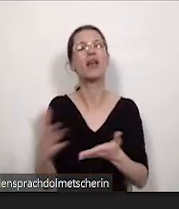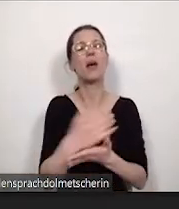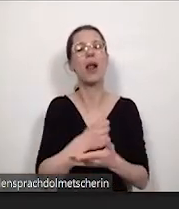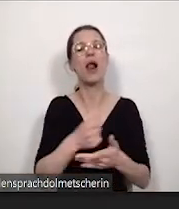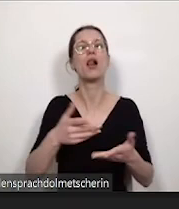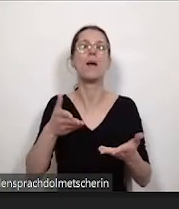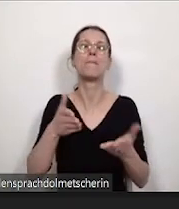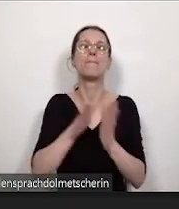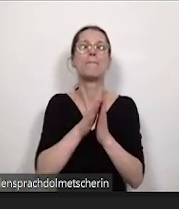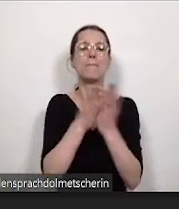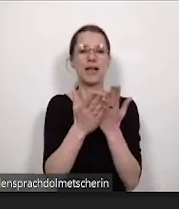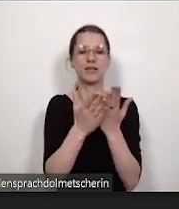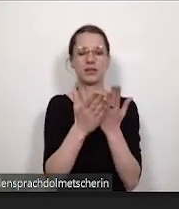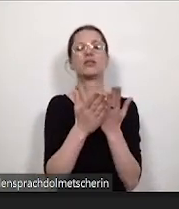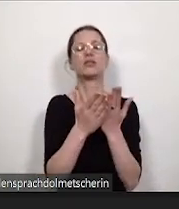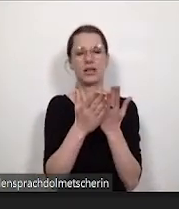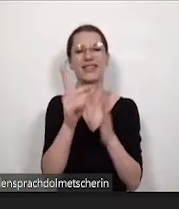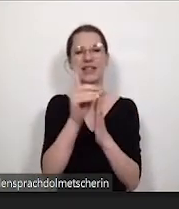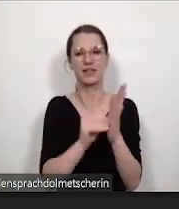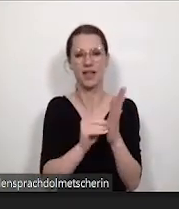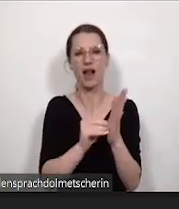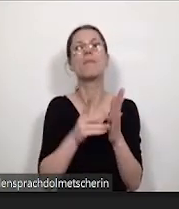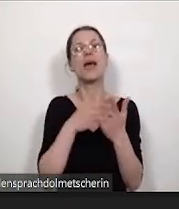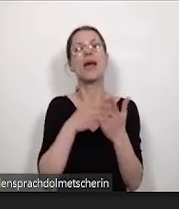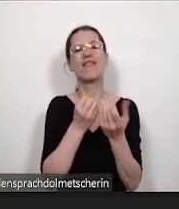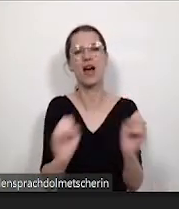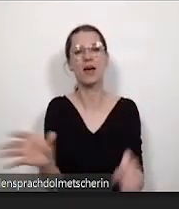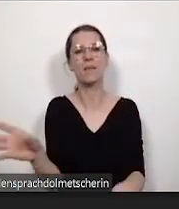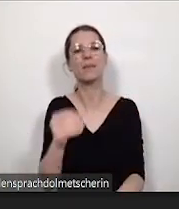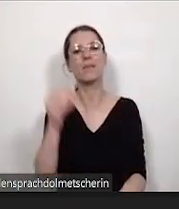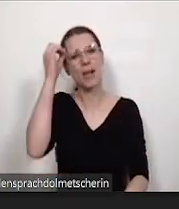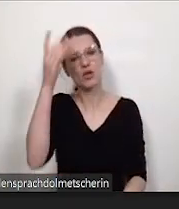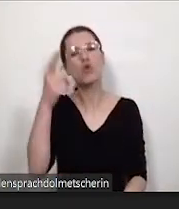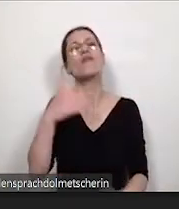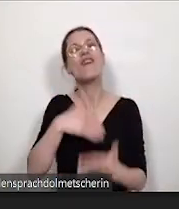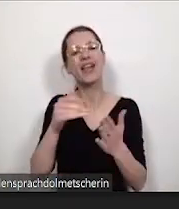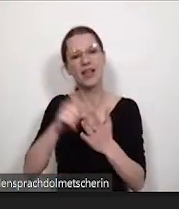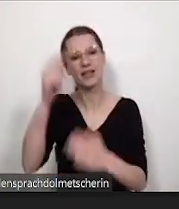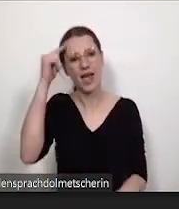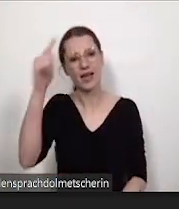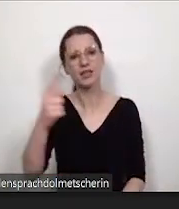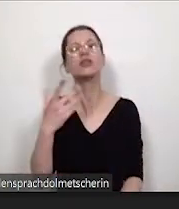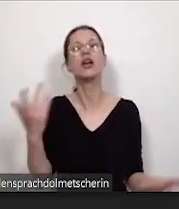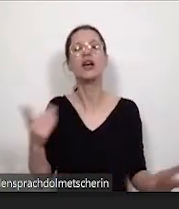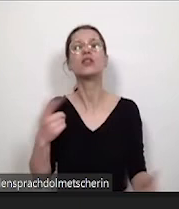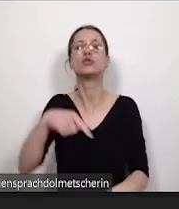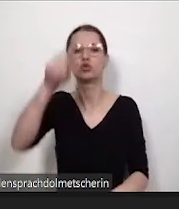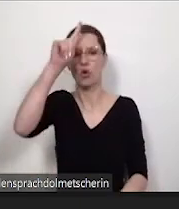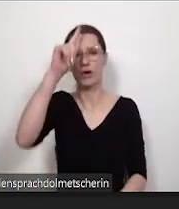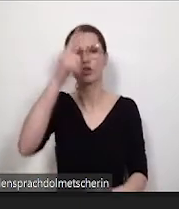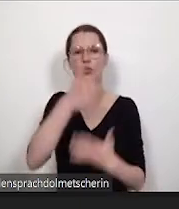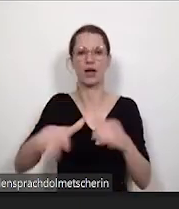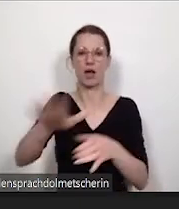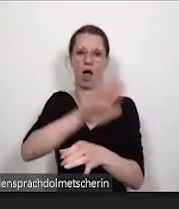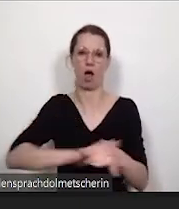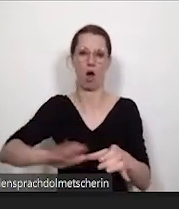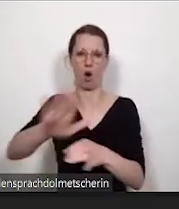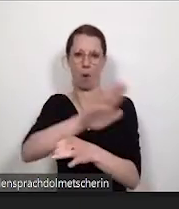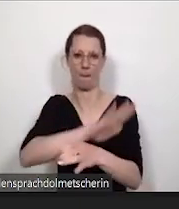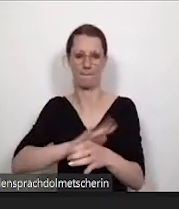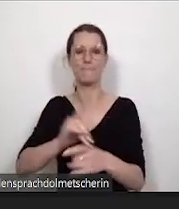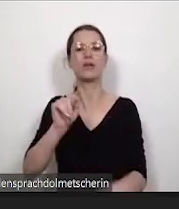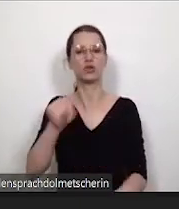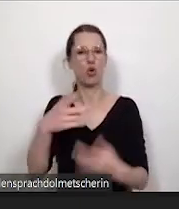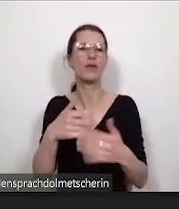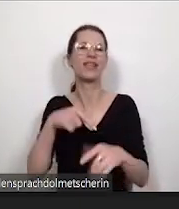Digitale Barrierefreiheit in der Bildung Weiterdenken mit zahlreichen Beiträgen aus dem deutschsprachigen Raum. Der wird jetzt im kommenden Monaten